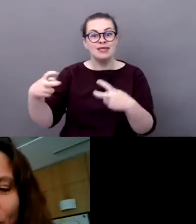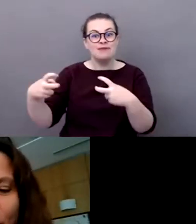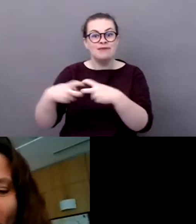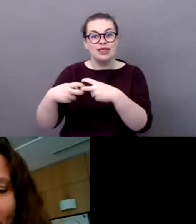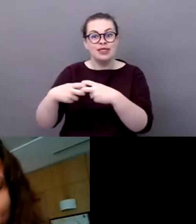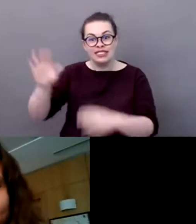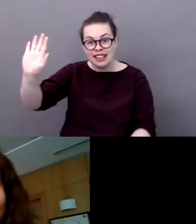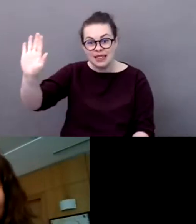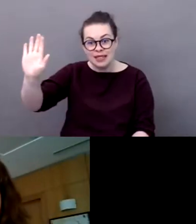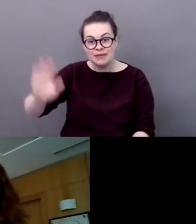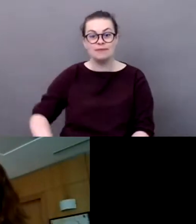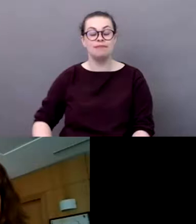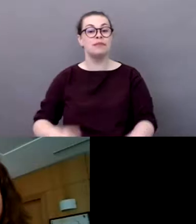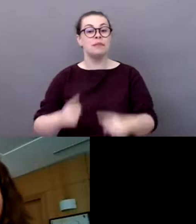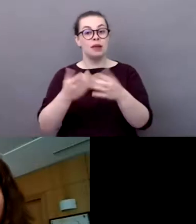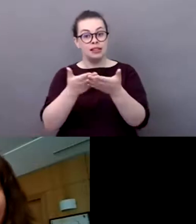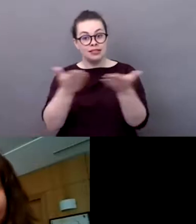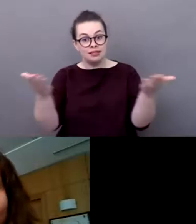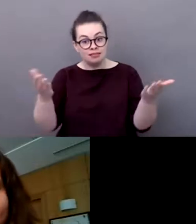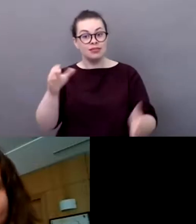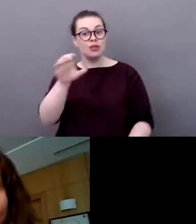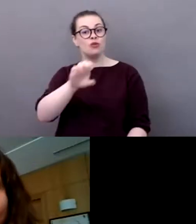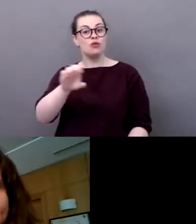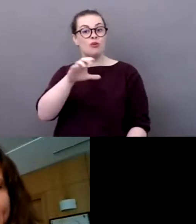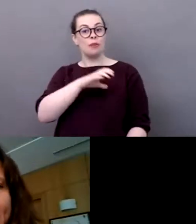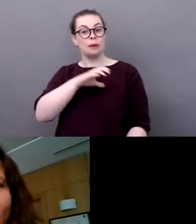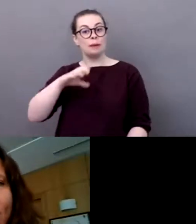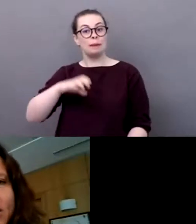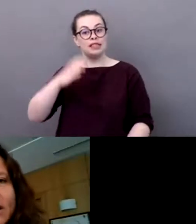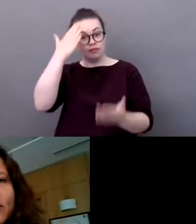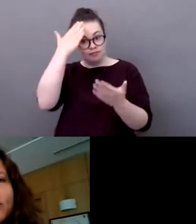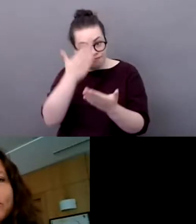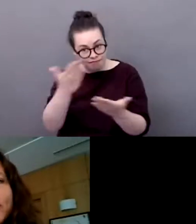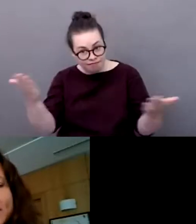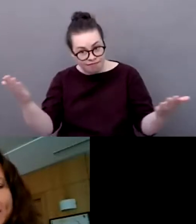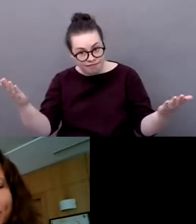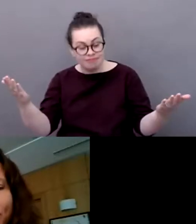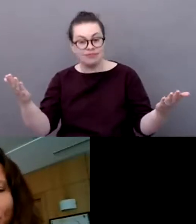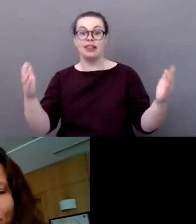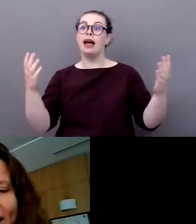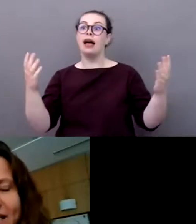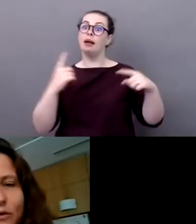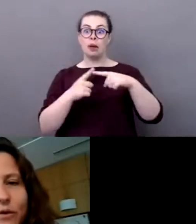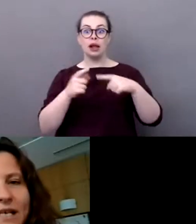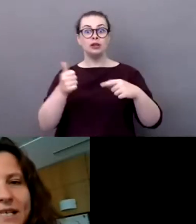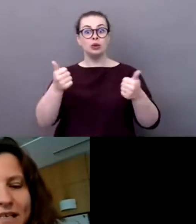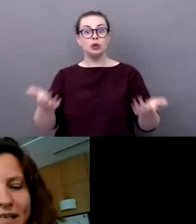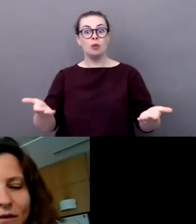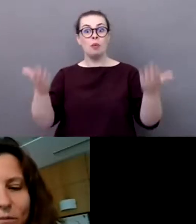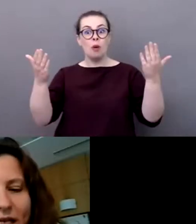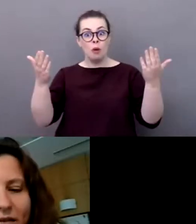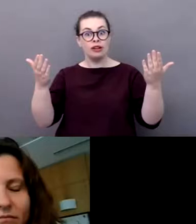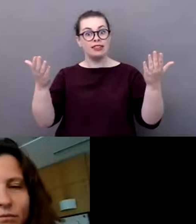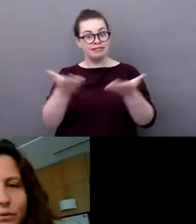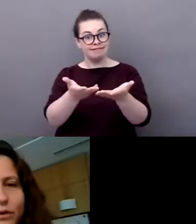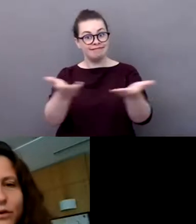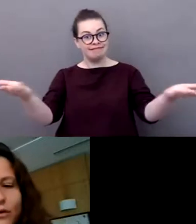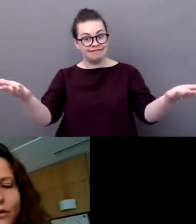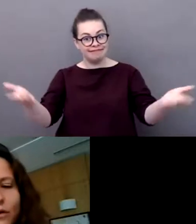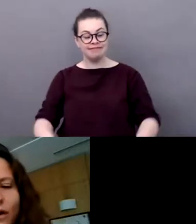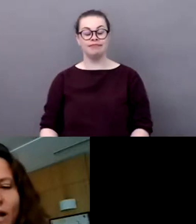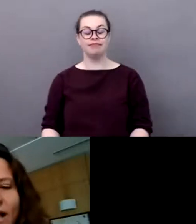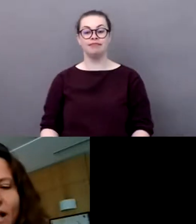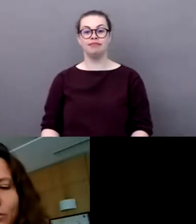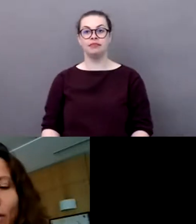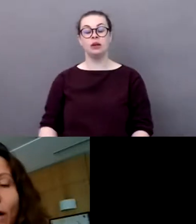Donc, bonjour à vous. Effectivement, la France s'est engagée dans une politique volontariste depuis les années 2000 pour